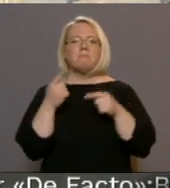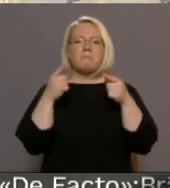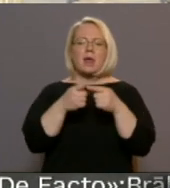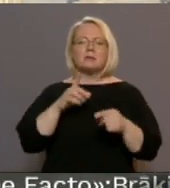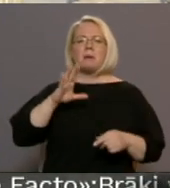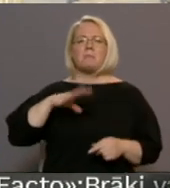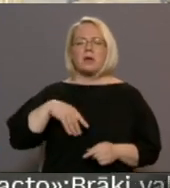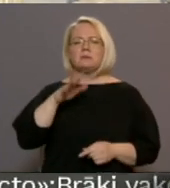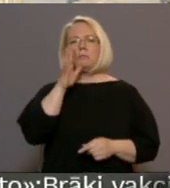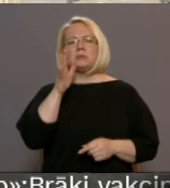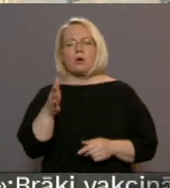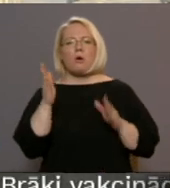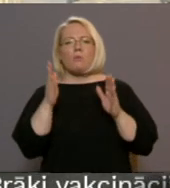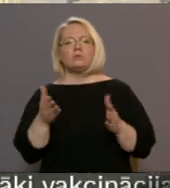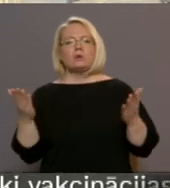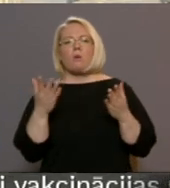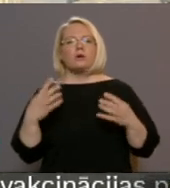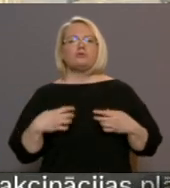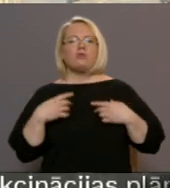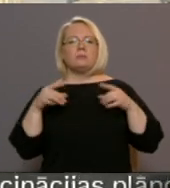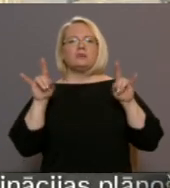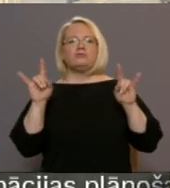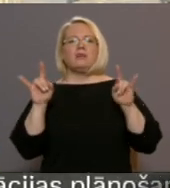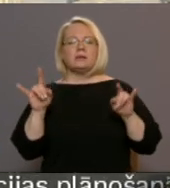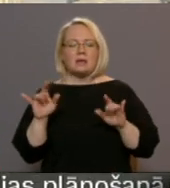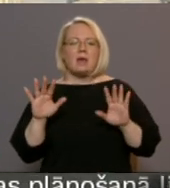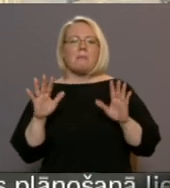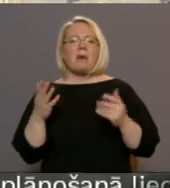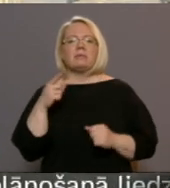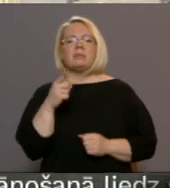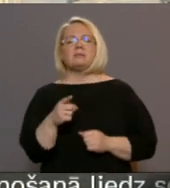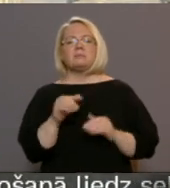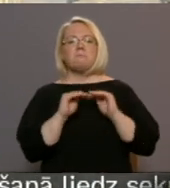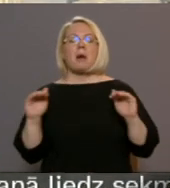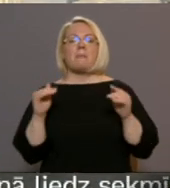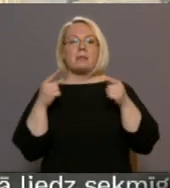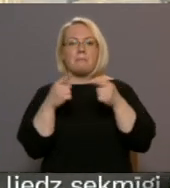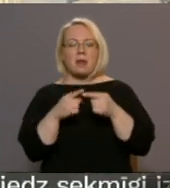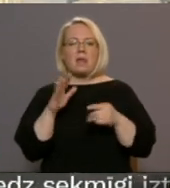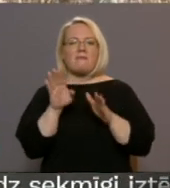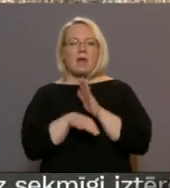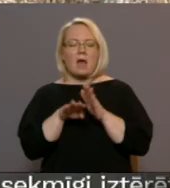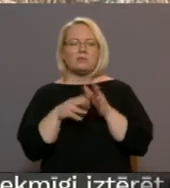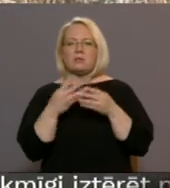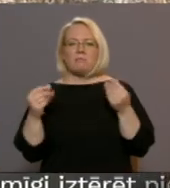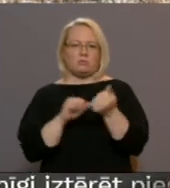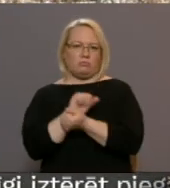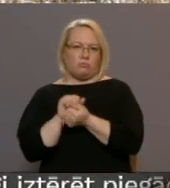pietiem gadiem te būs kaut kas šausmīgs šīks un glāns. Tas pamata mērķis bija tāds, lai vienkārši tas neaiziet postā.